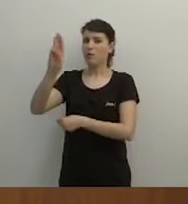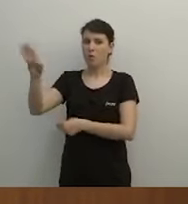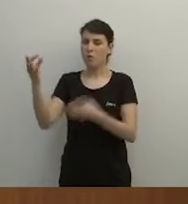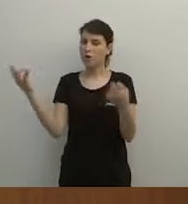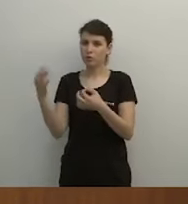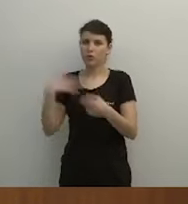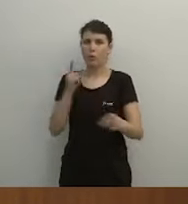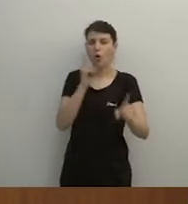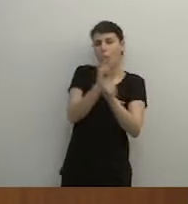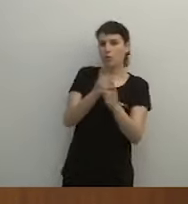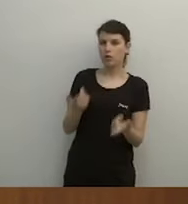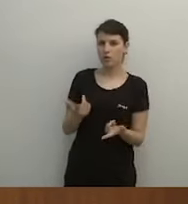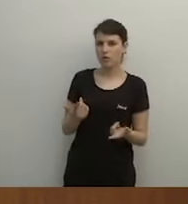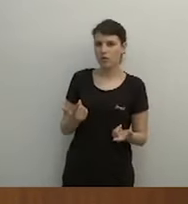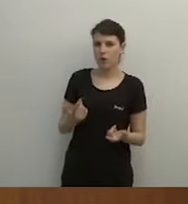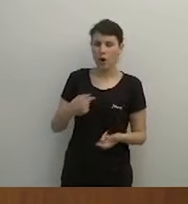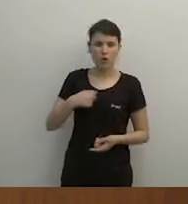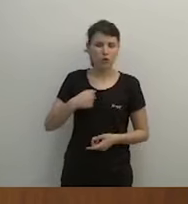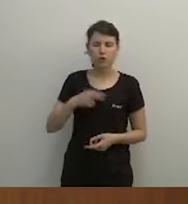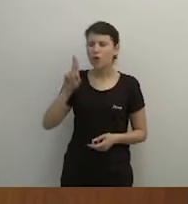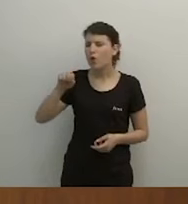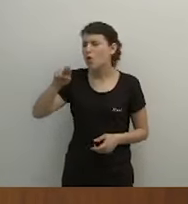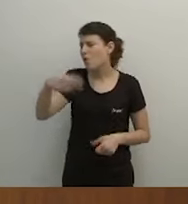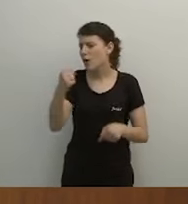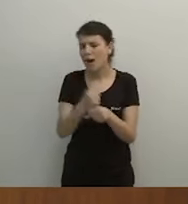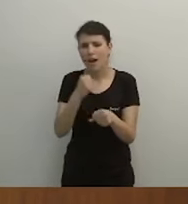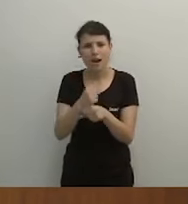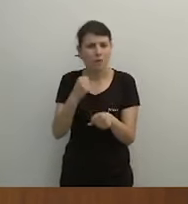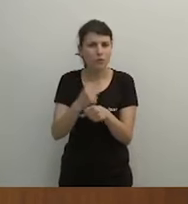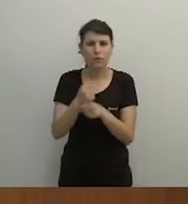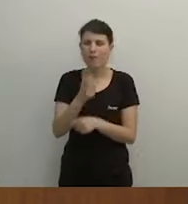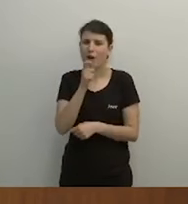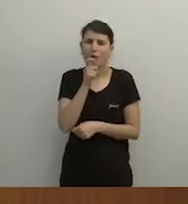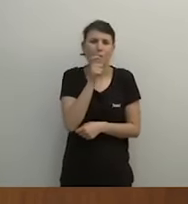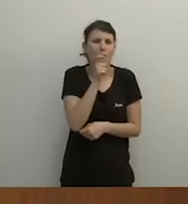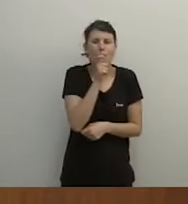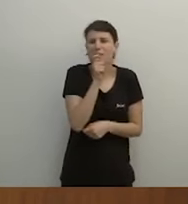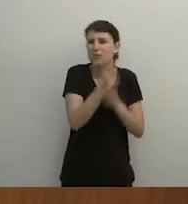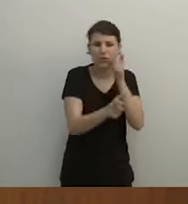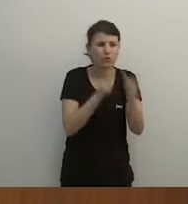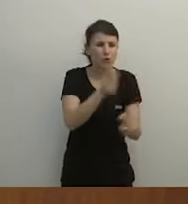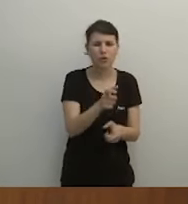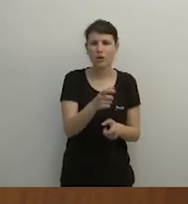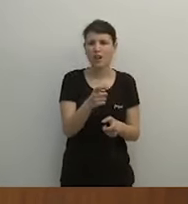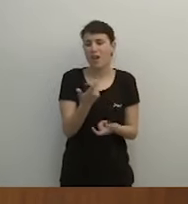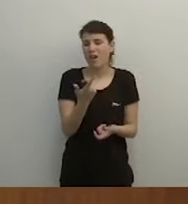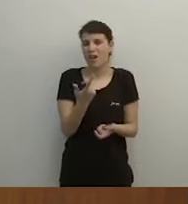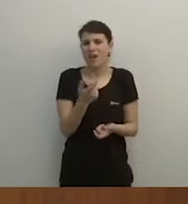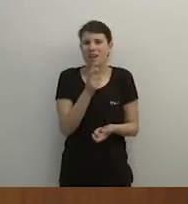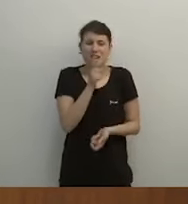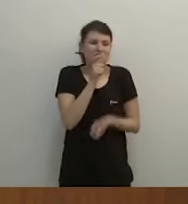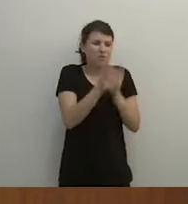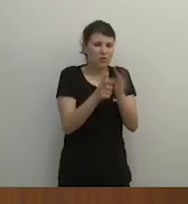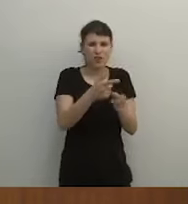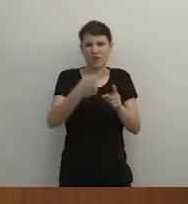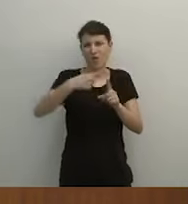som l'oposició. Mai en la nostra tasca hem utilitzat adjectius cap a vosaltres d'este